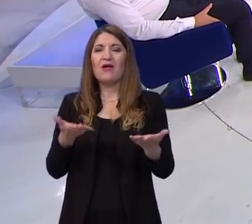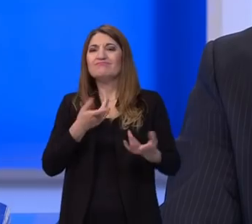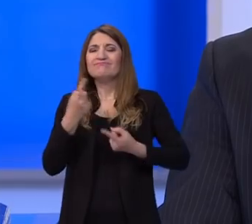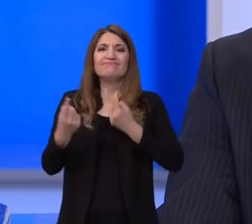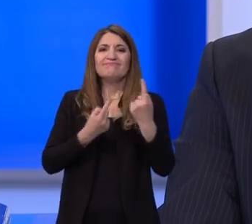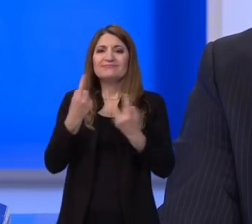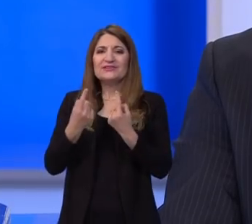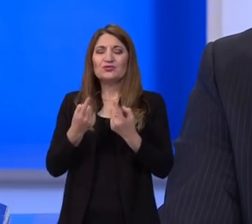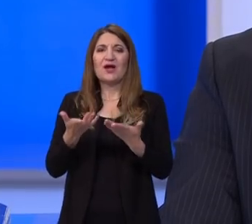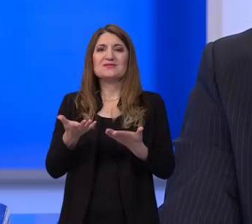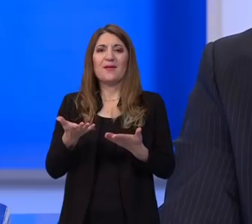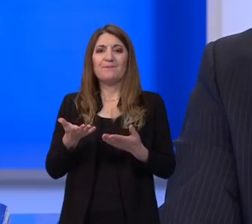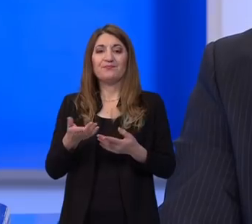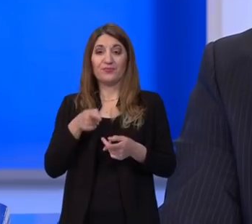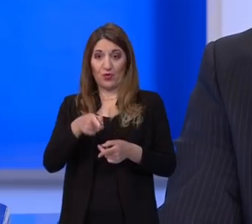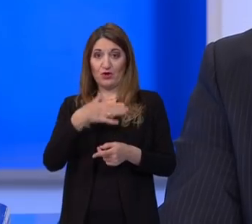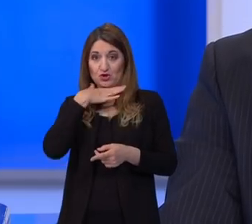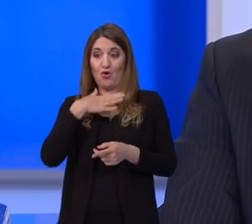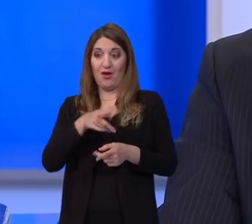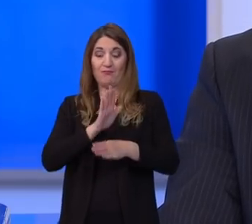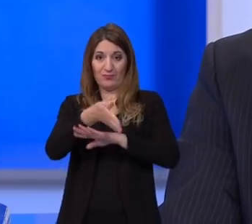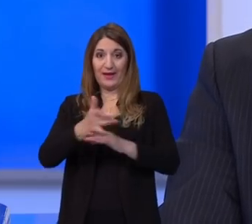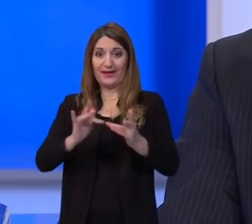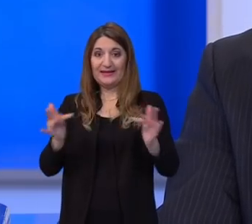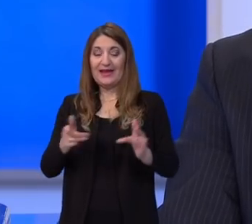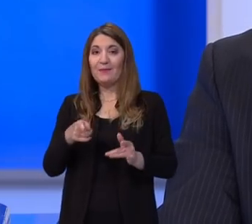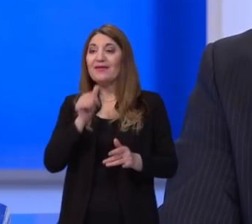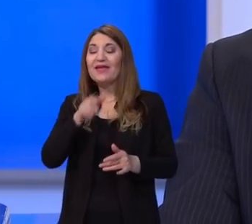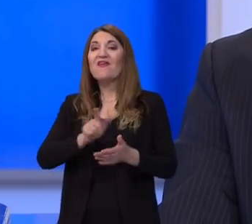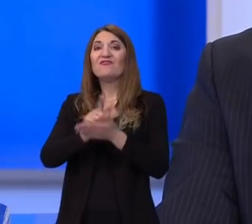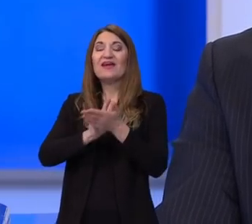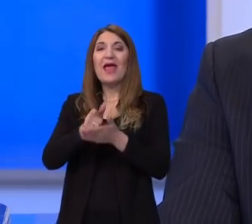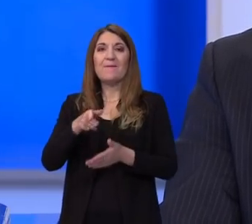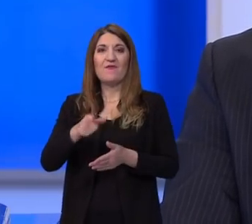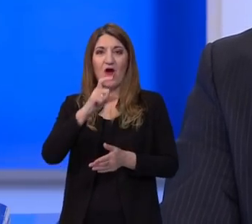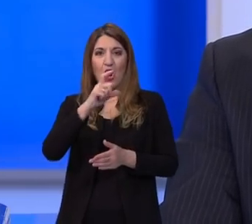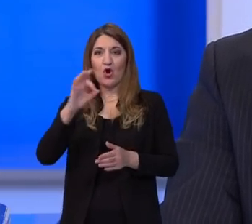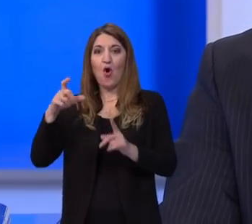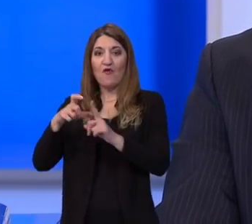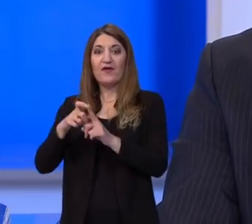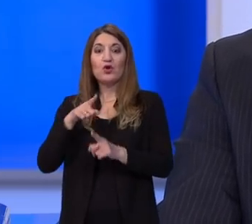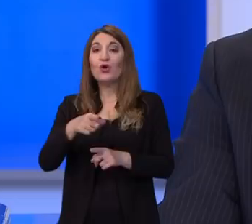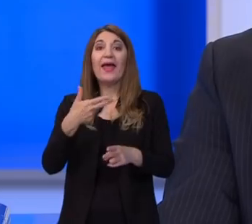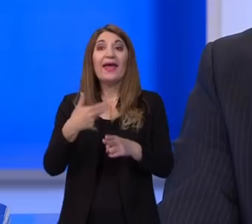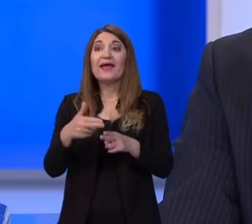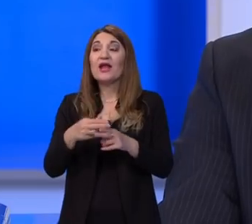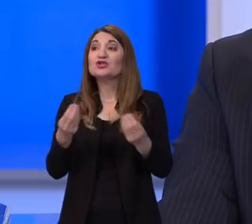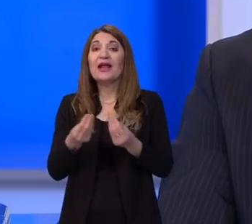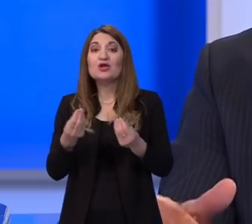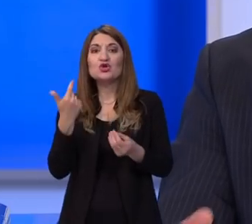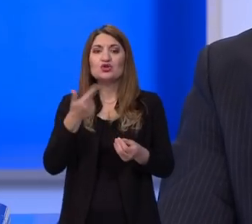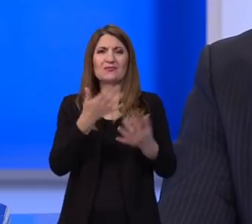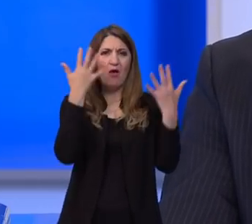Ali isto tako, online nastava i ovo vrijeme COVID-a, demistificirala jednu zabudu koja je